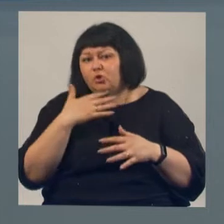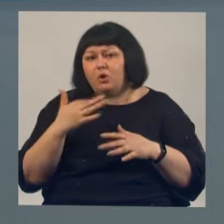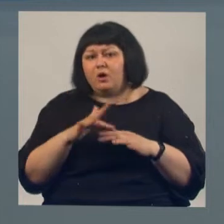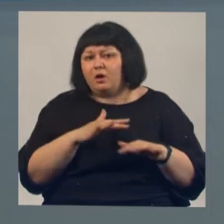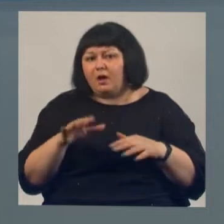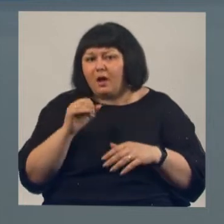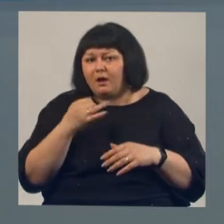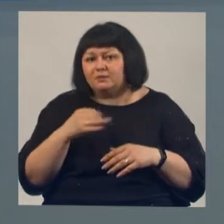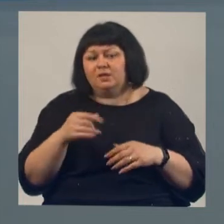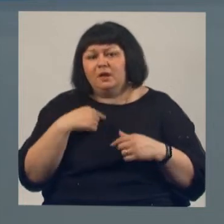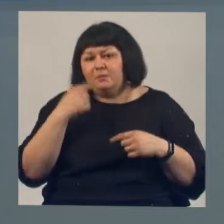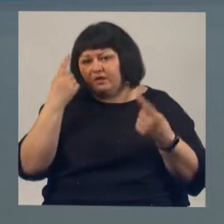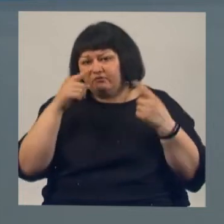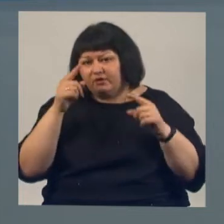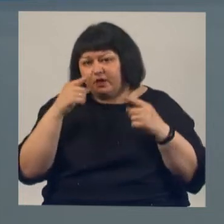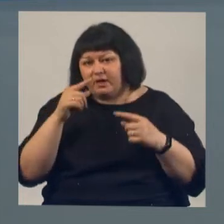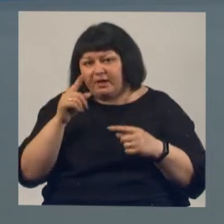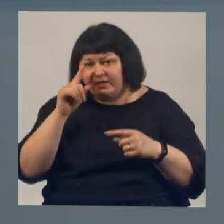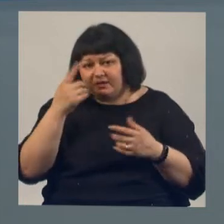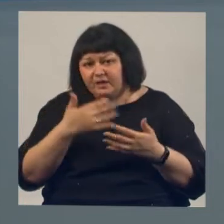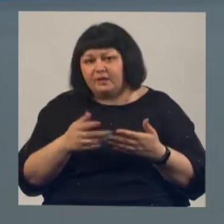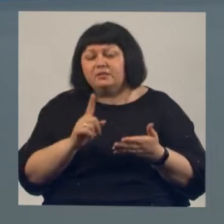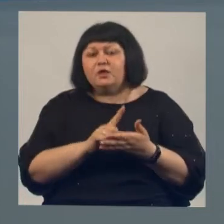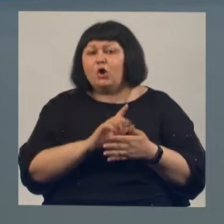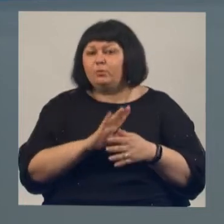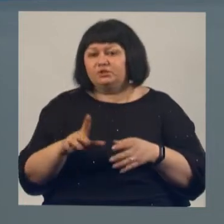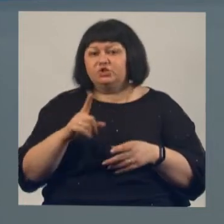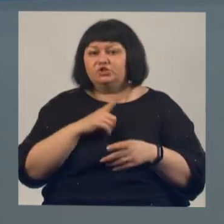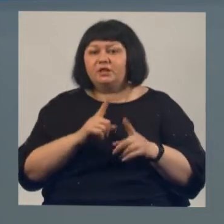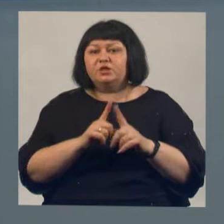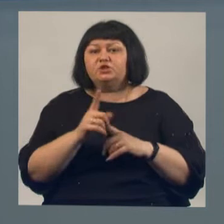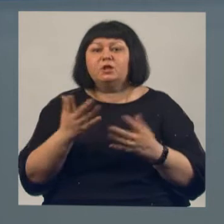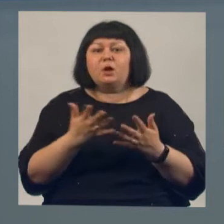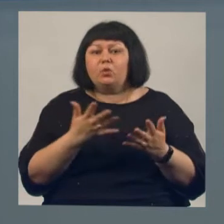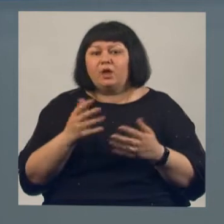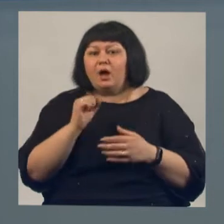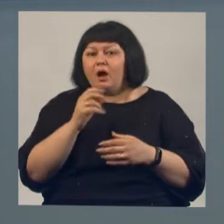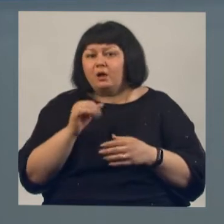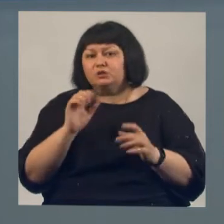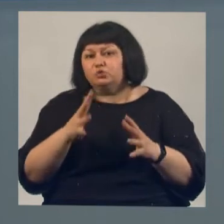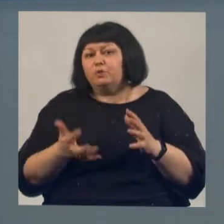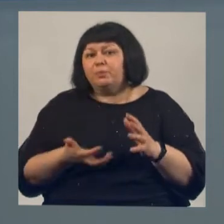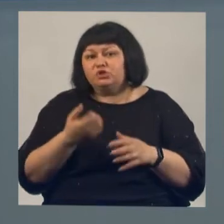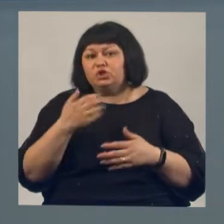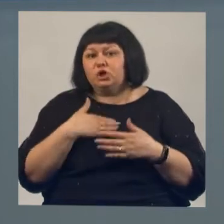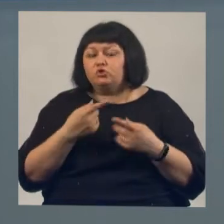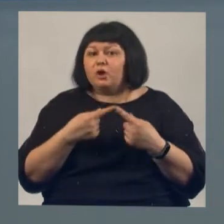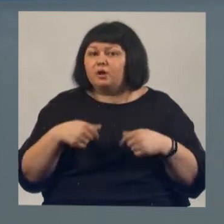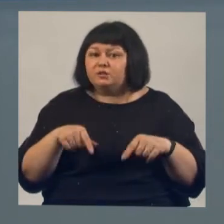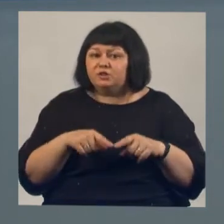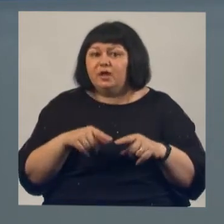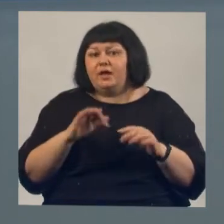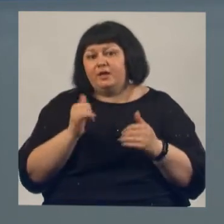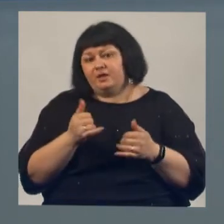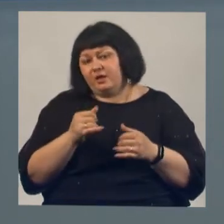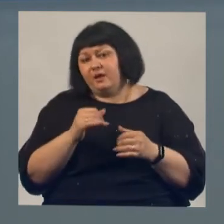мы фонтанируем идеями, но не обязательно ждать начала какой-то акции. Вы можете поддержать нашу организацию и подопечных